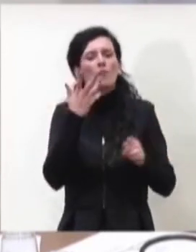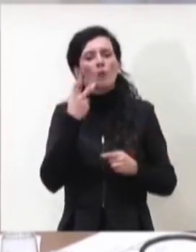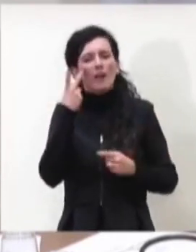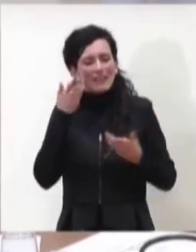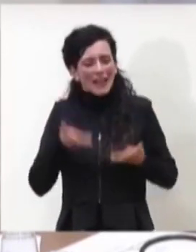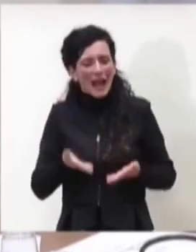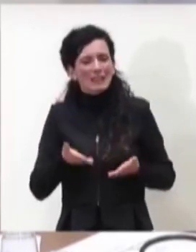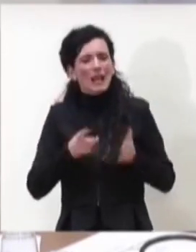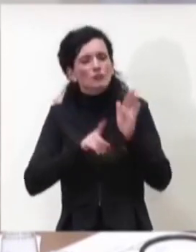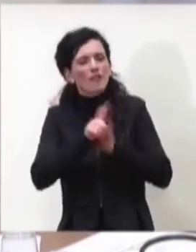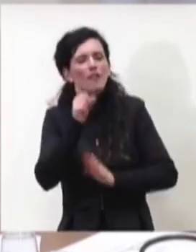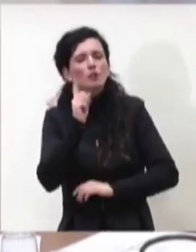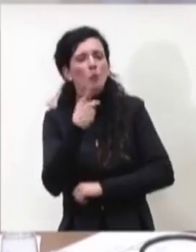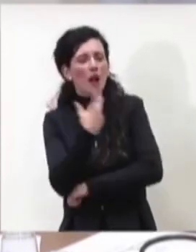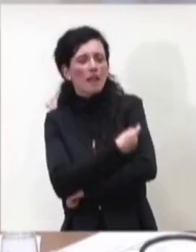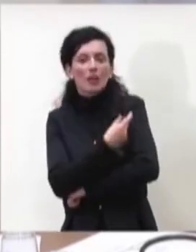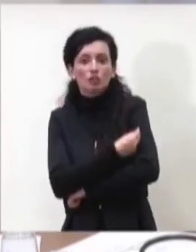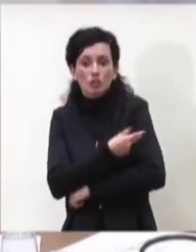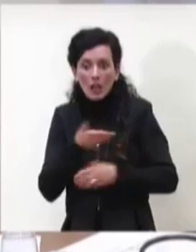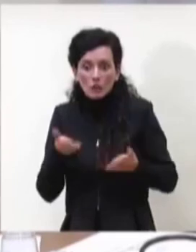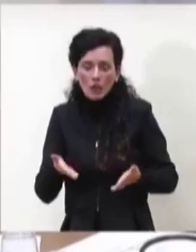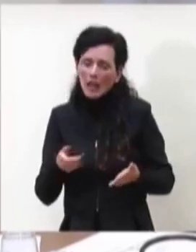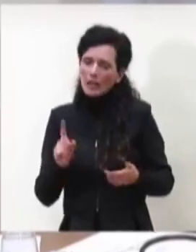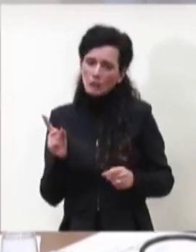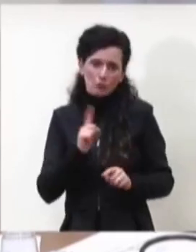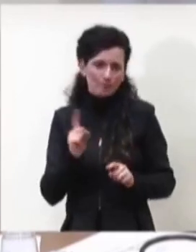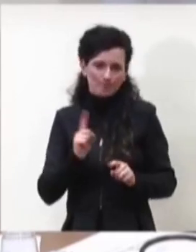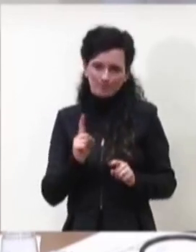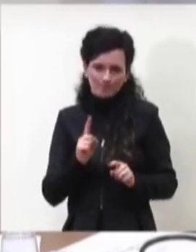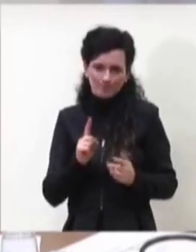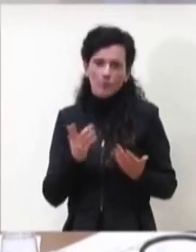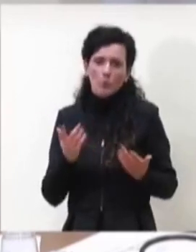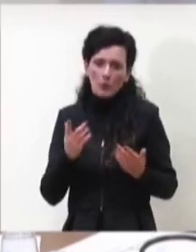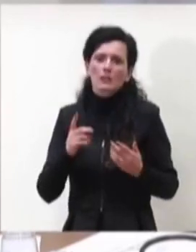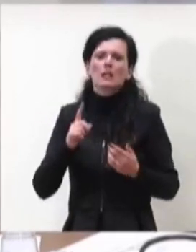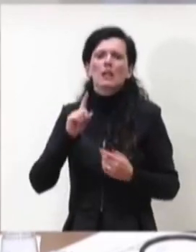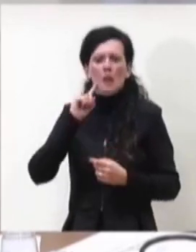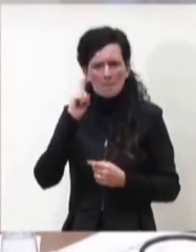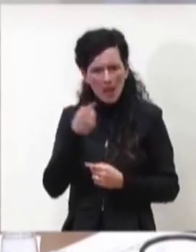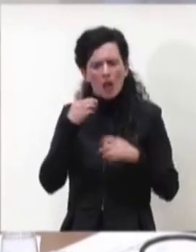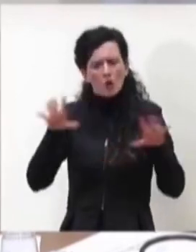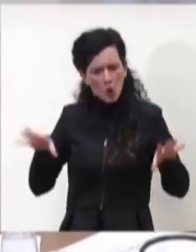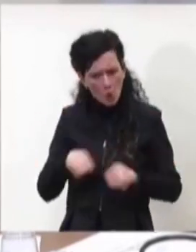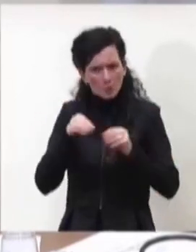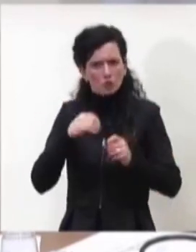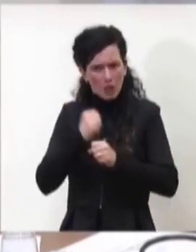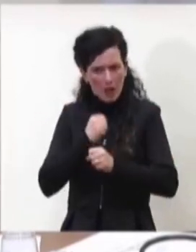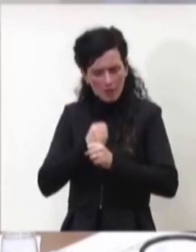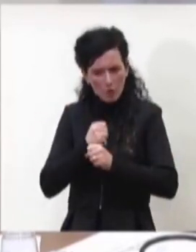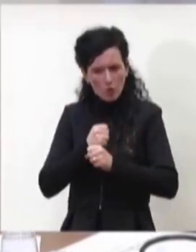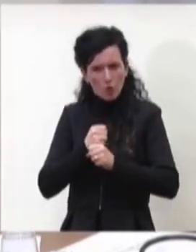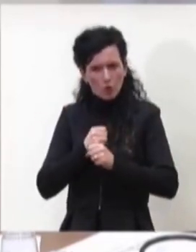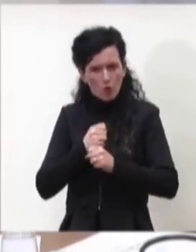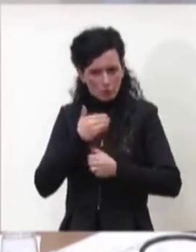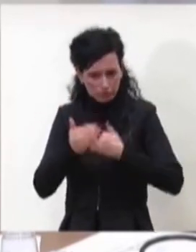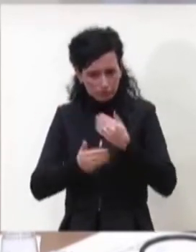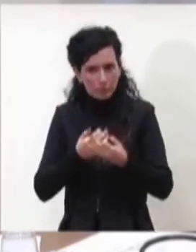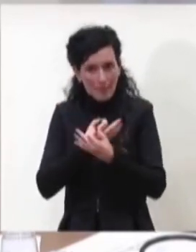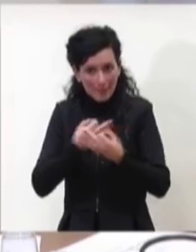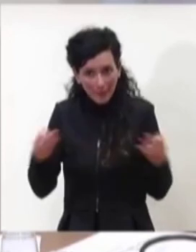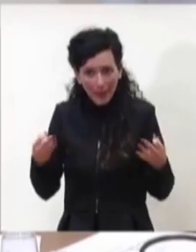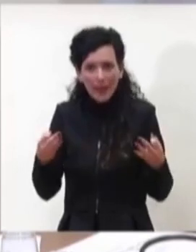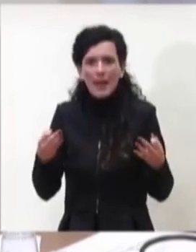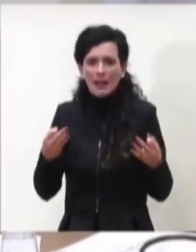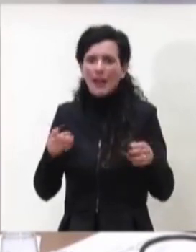vaccinazione perché è bene che si cominci col piede giusto come ricordavano prima i colleghi